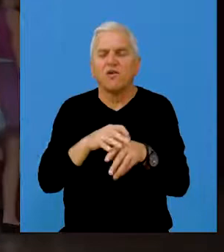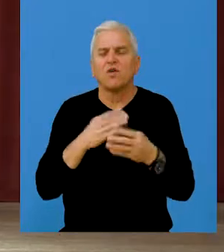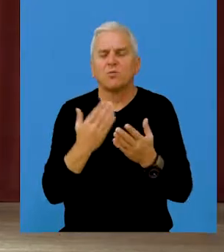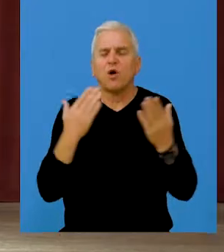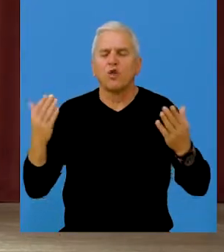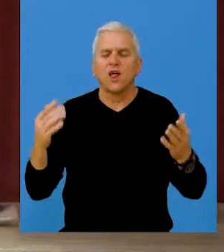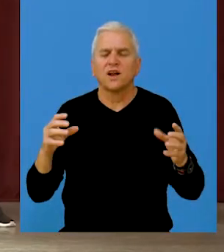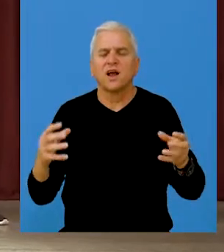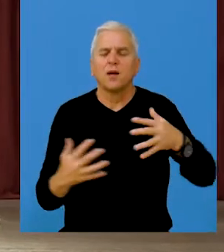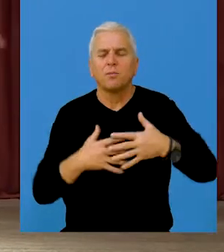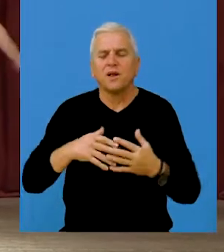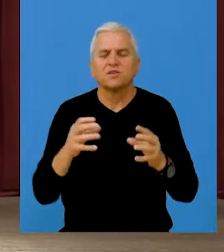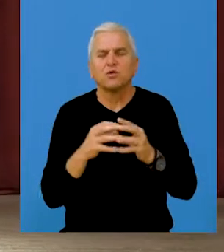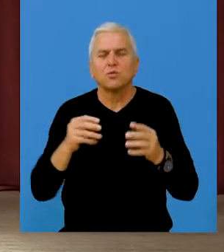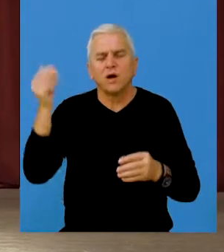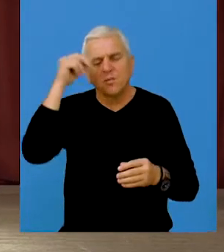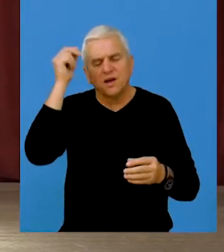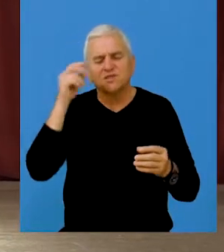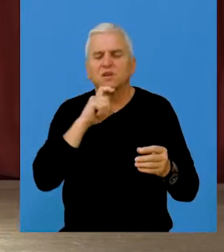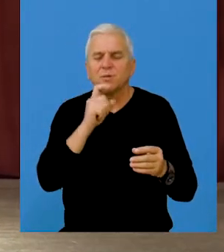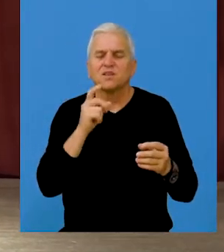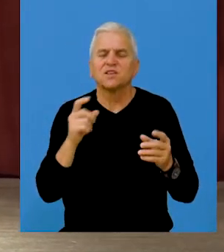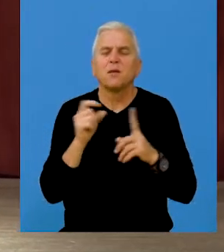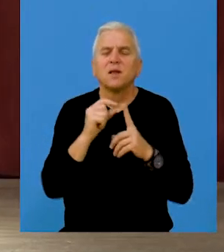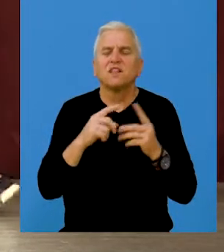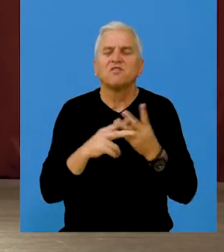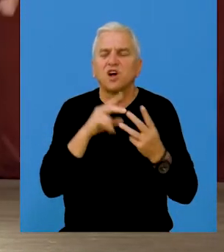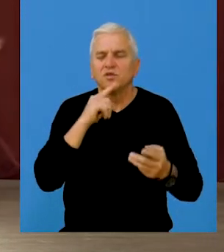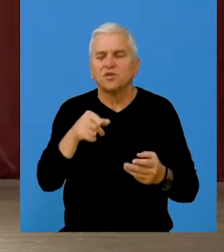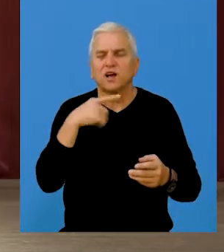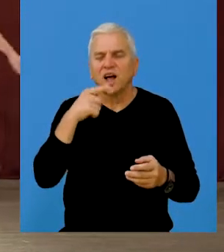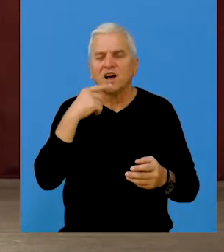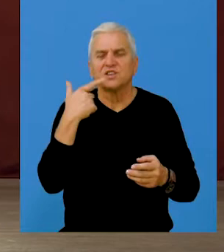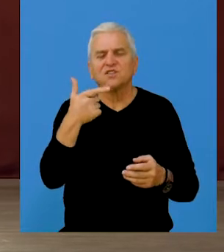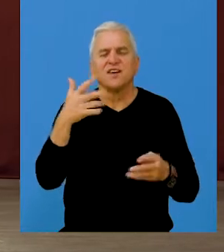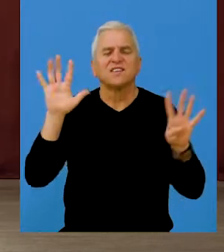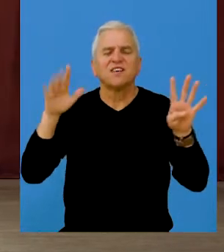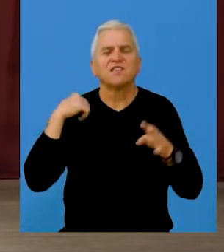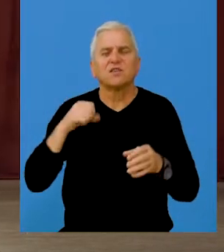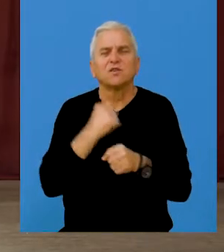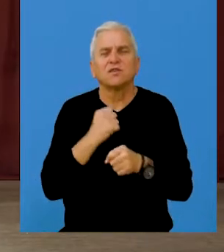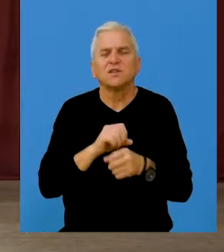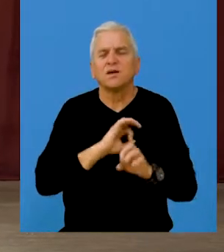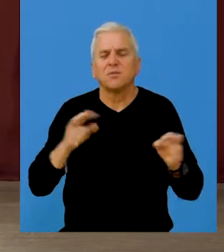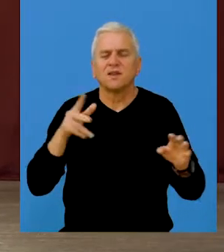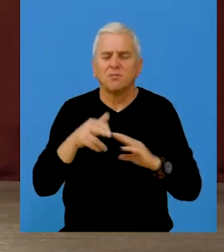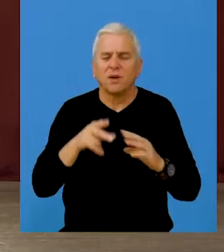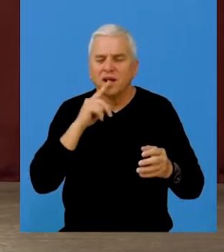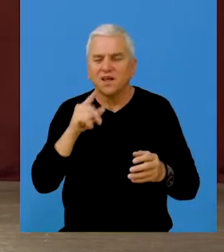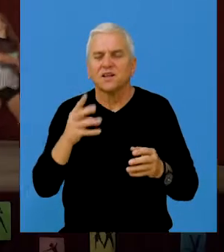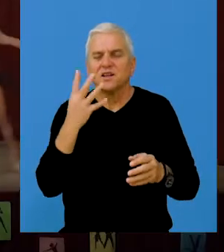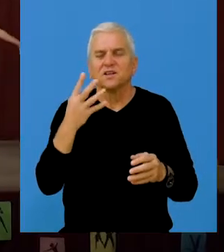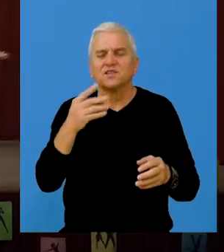voditeljka modernih plesnih grupa u mađarskom kulturnom društvu PETEFI, istakla je da već 29 godina rade bez